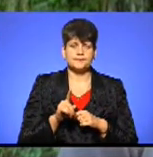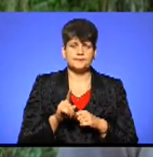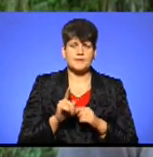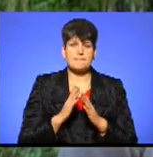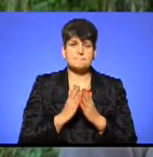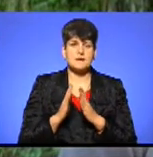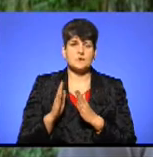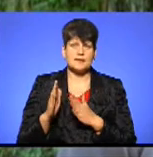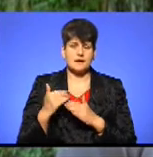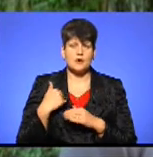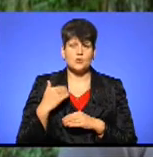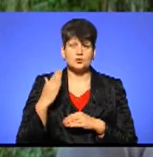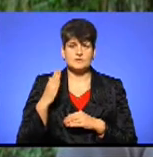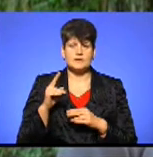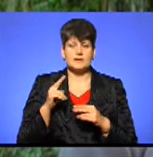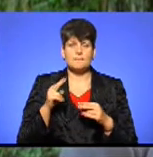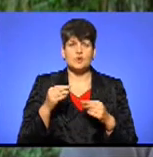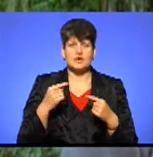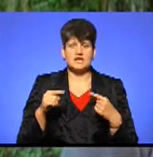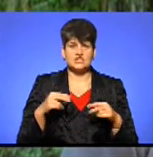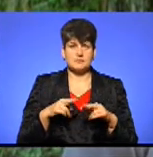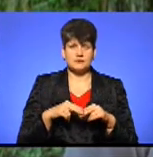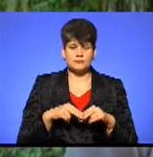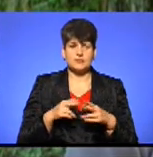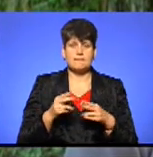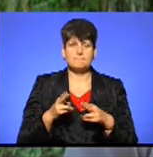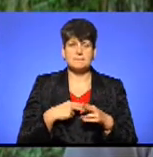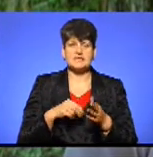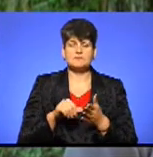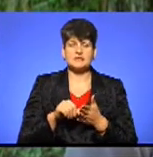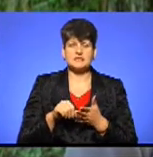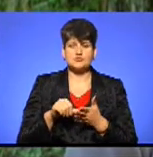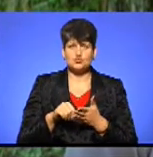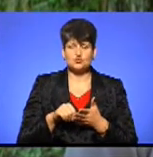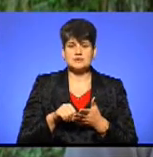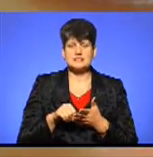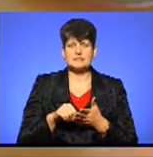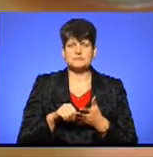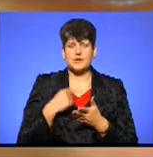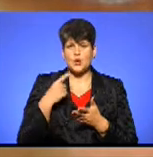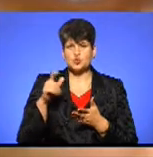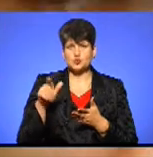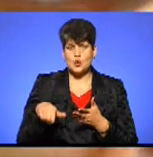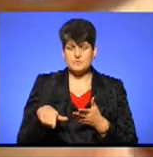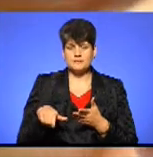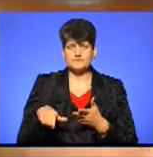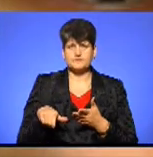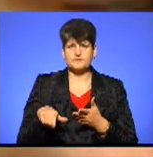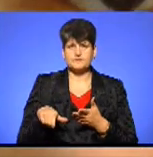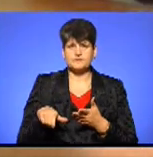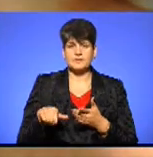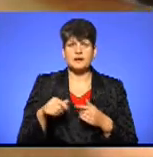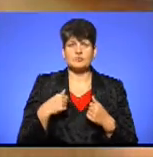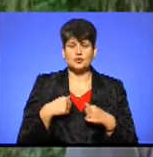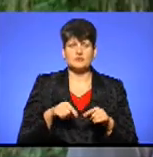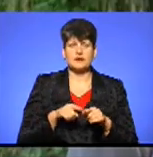бібліотеках голосували по іншим паспортам без присутності тієї чи іншої особи. І мною також